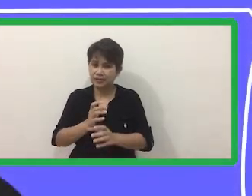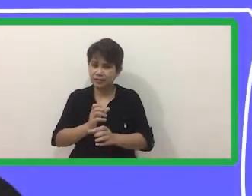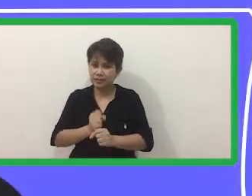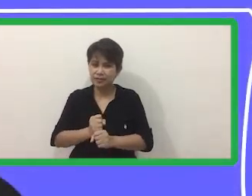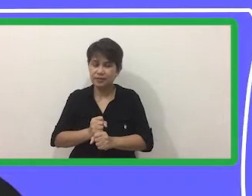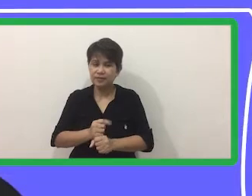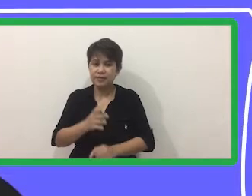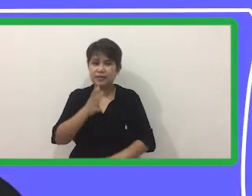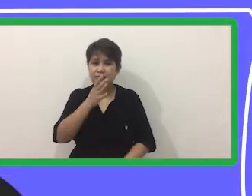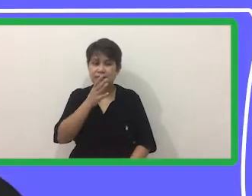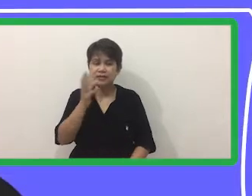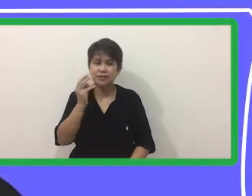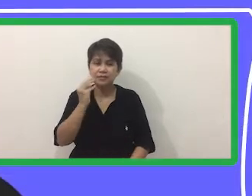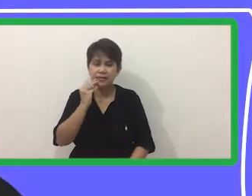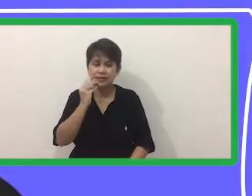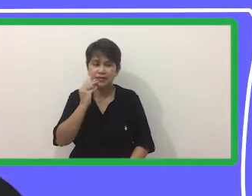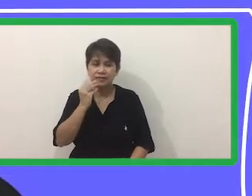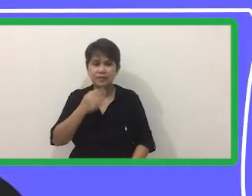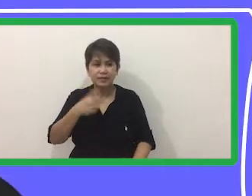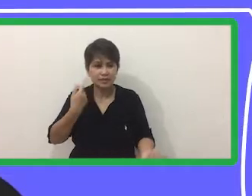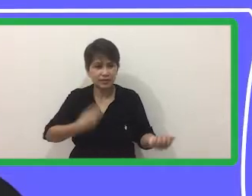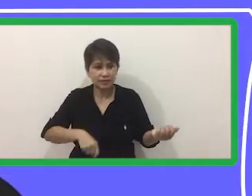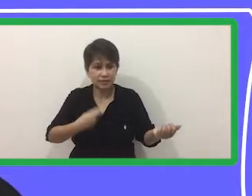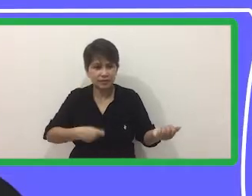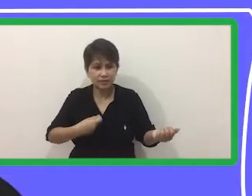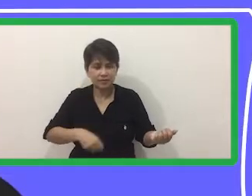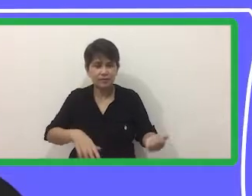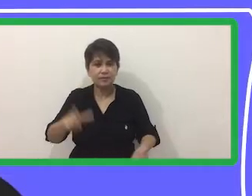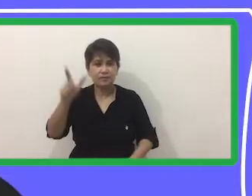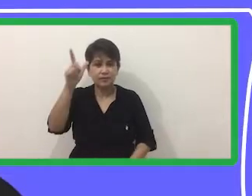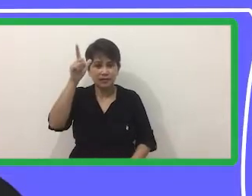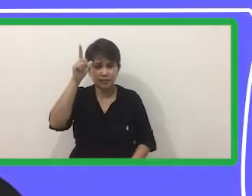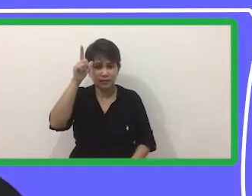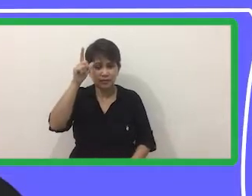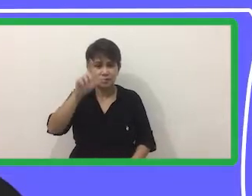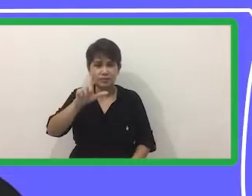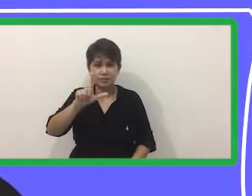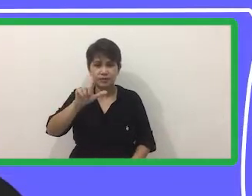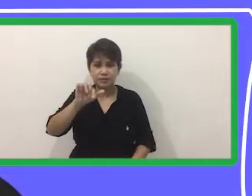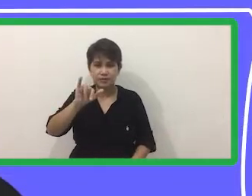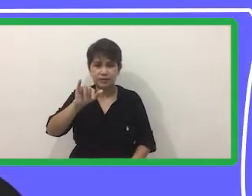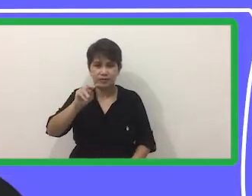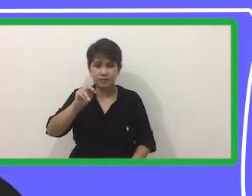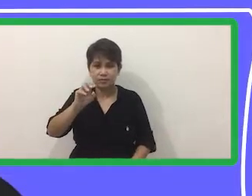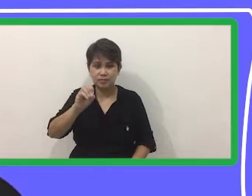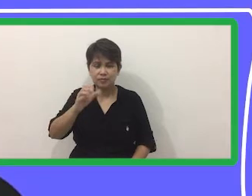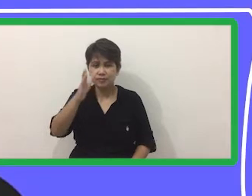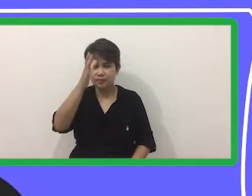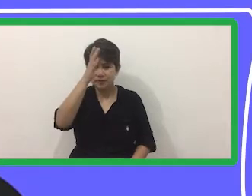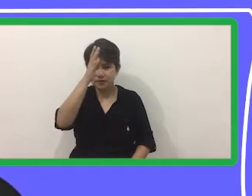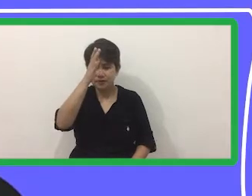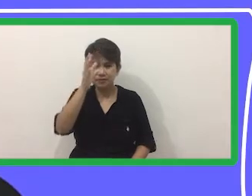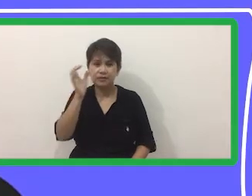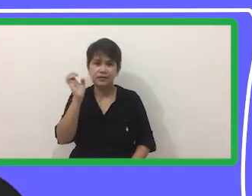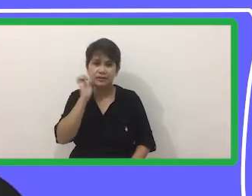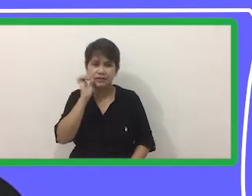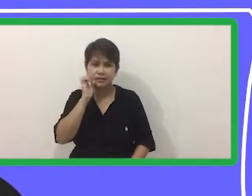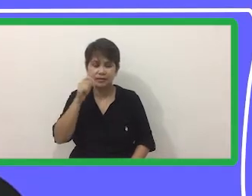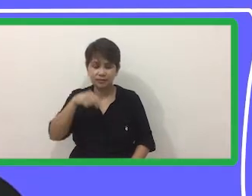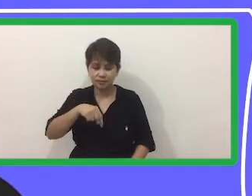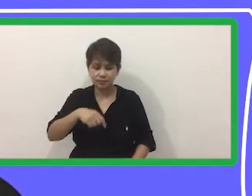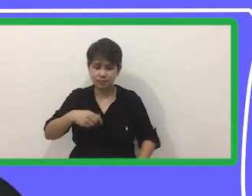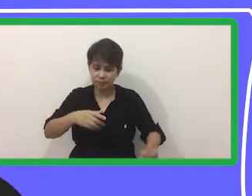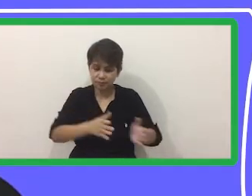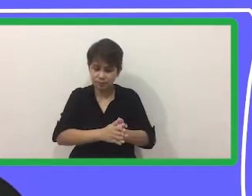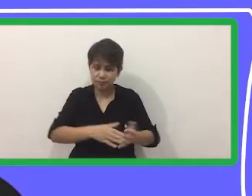Kinuha Ni Aling Marie Ang Gitara Ni Mang Lino Tatay Ni Ella Parang Ganito Ang Isang